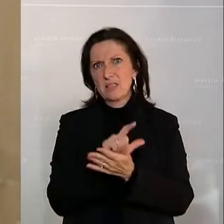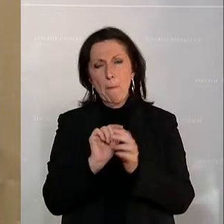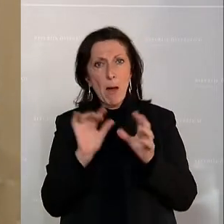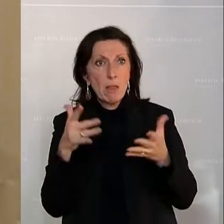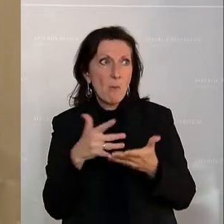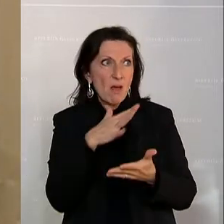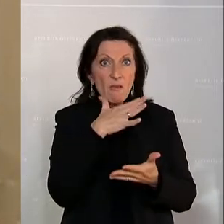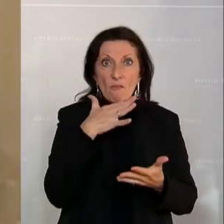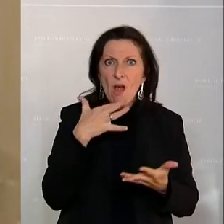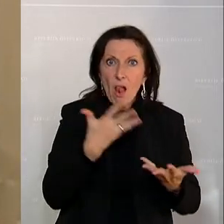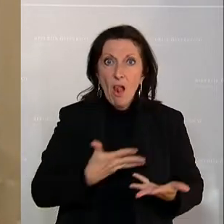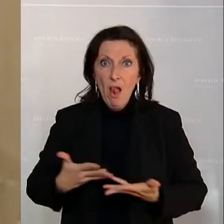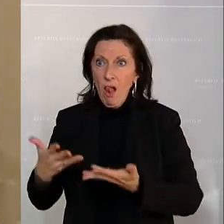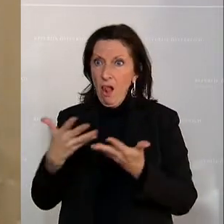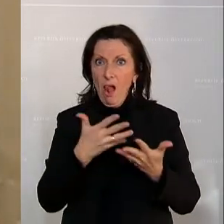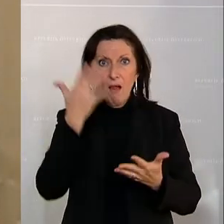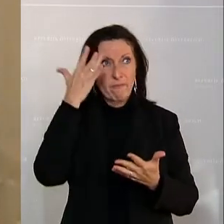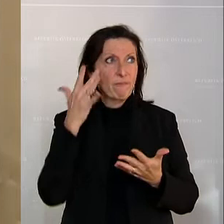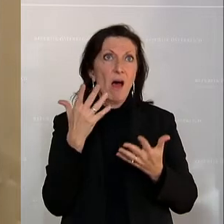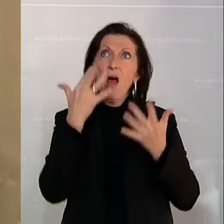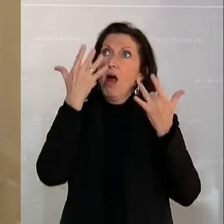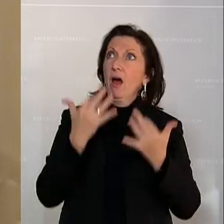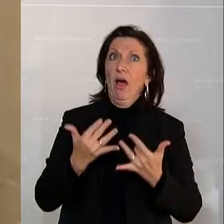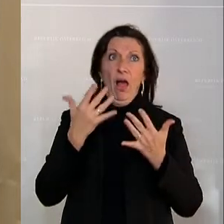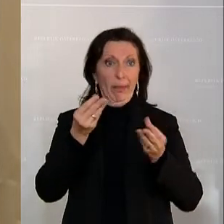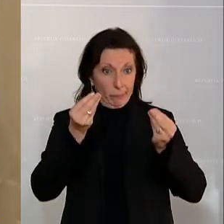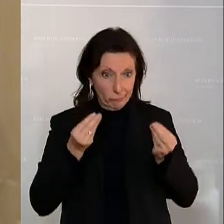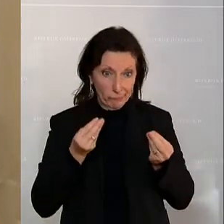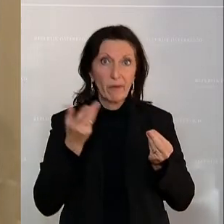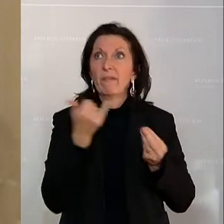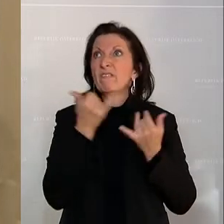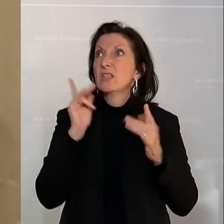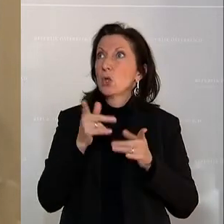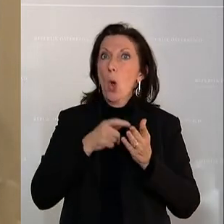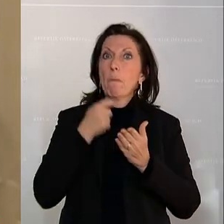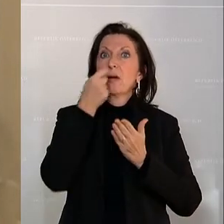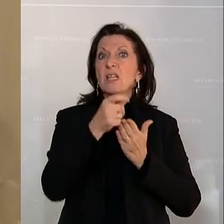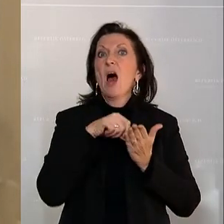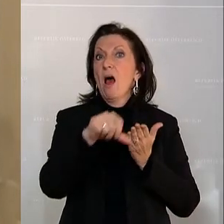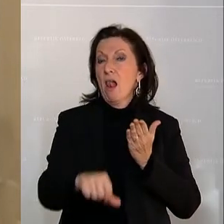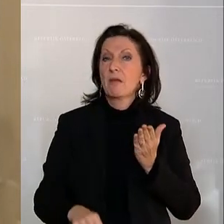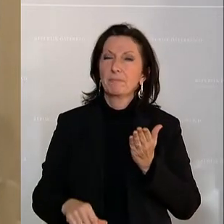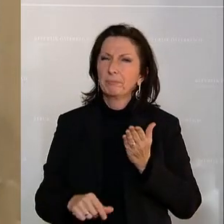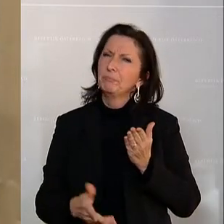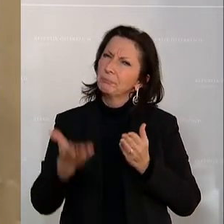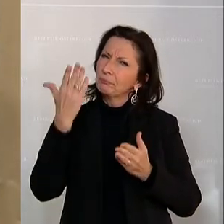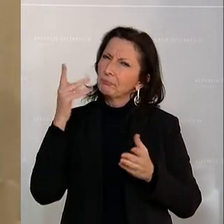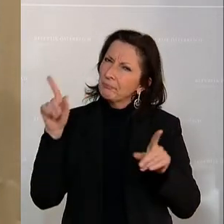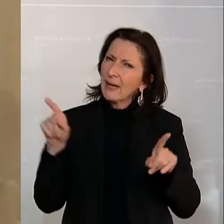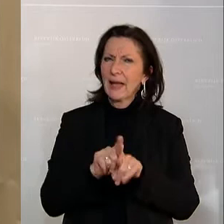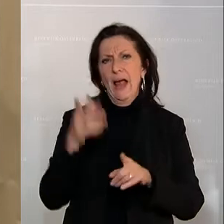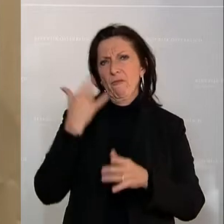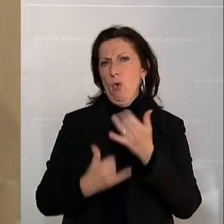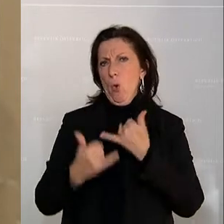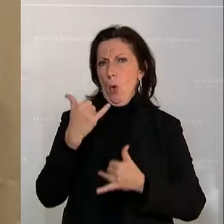nicht wissen, wie sie ihre Rechnungen bezahlen sollen. Und wir als SPÖ wollen im Vorjahr, wie im Vorjahr von Ihnen,